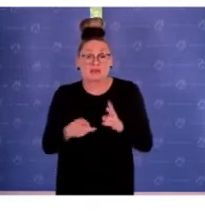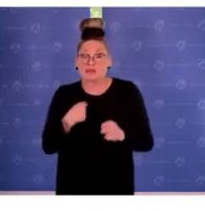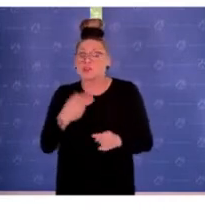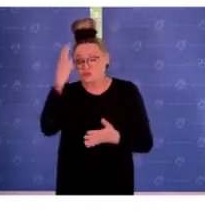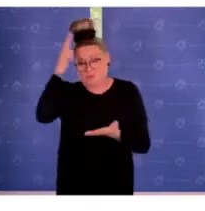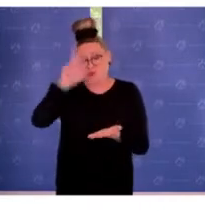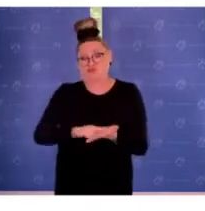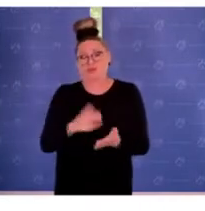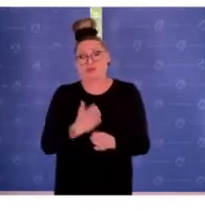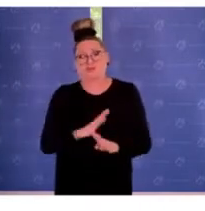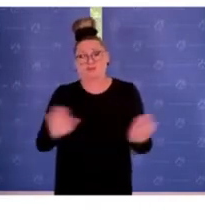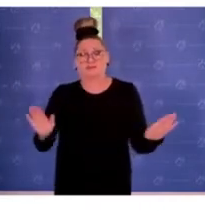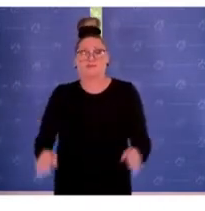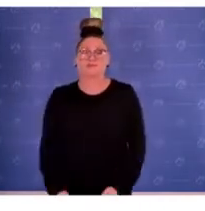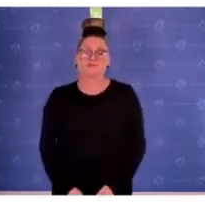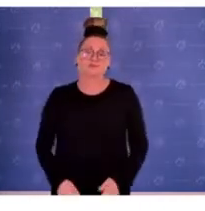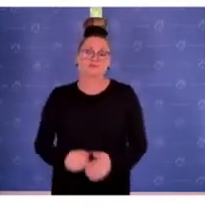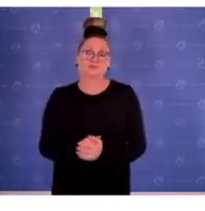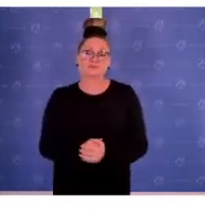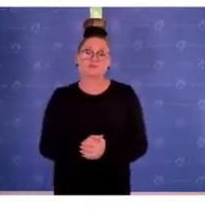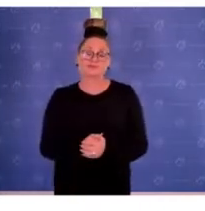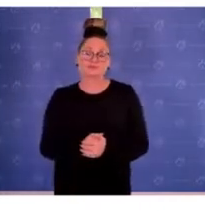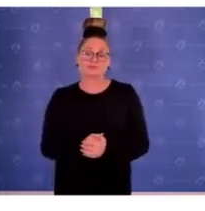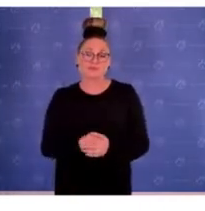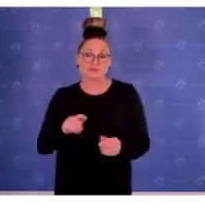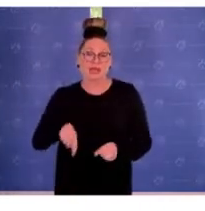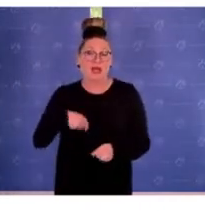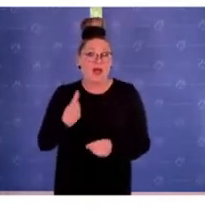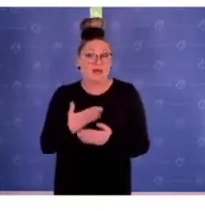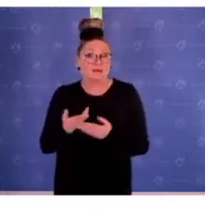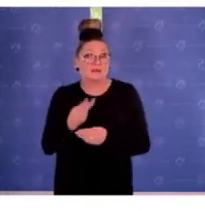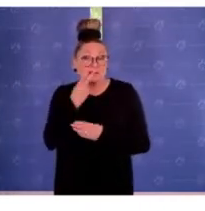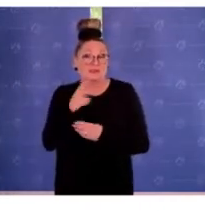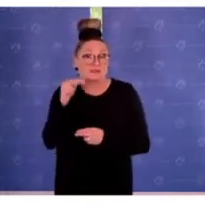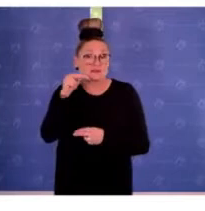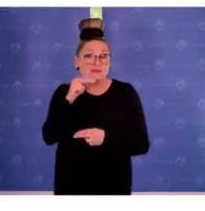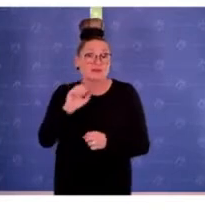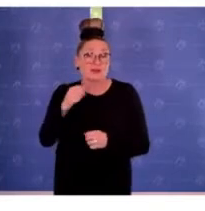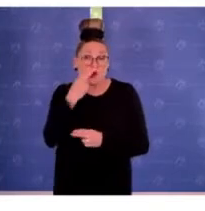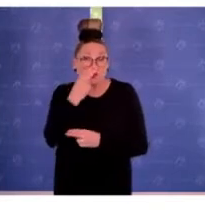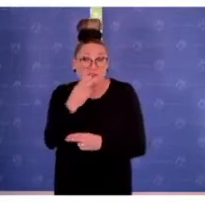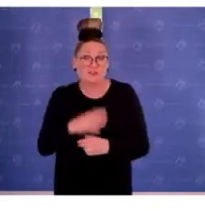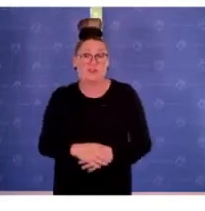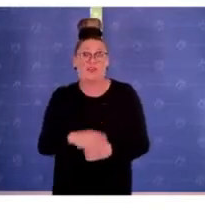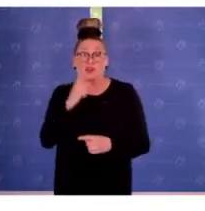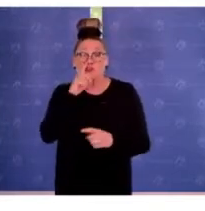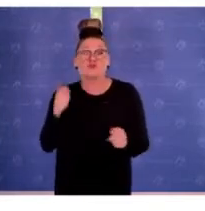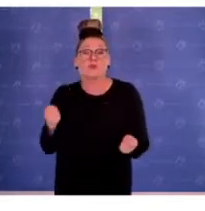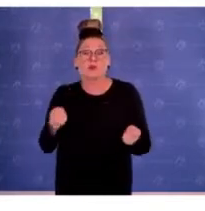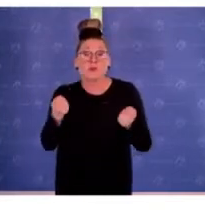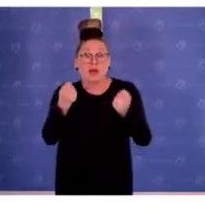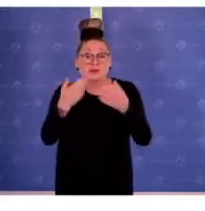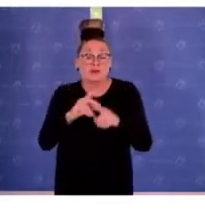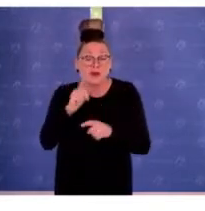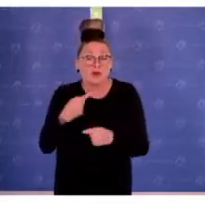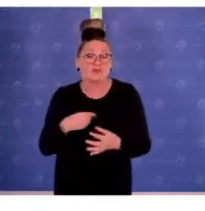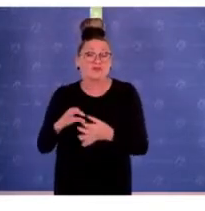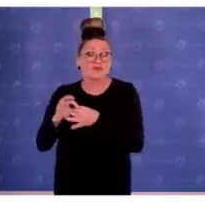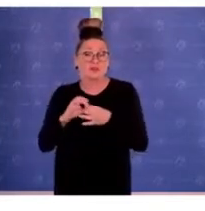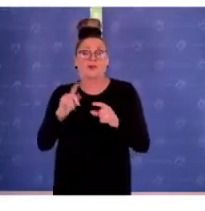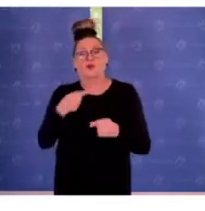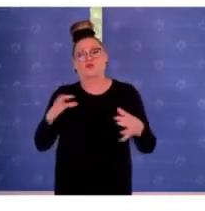worden. Eine andere Dimension, an der Sie vielleicht auch sehen können, dass es nicht nur proklamatorisch, sondern wichtig ist, dass es die